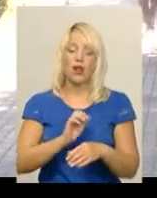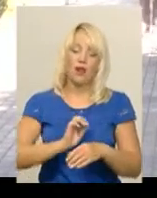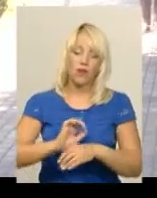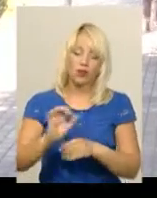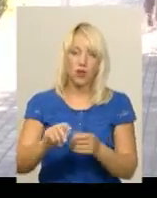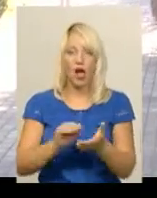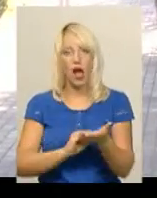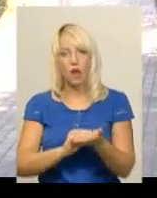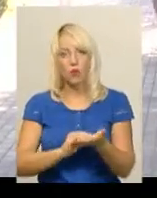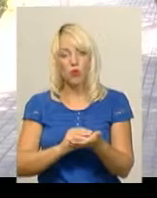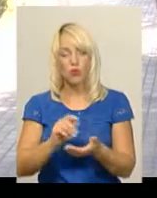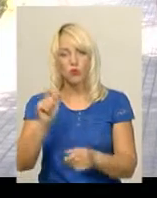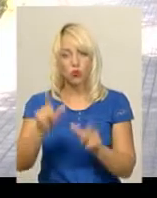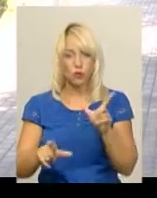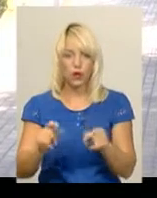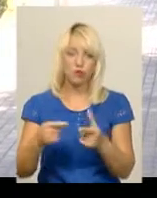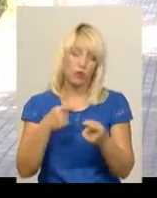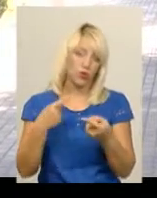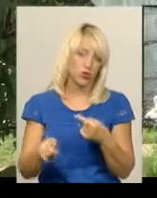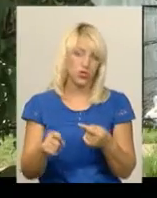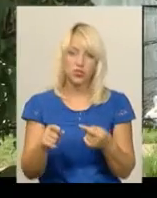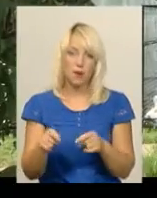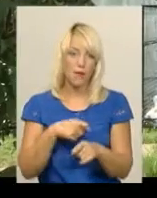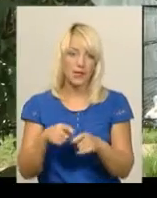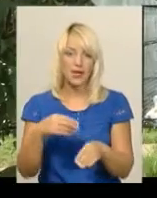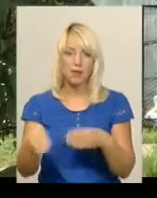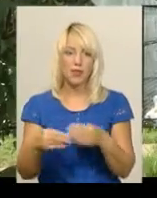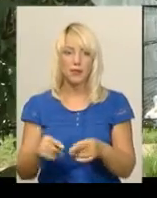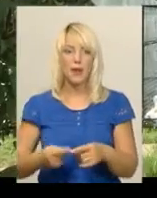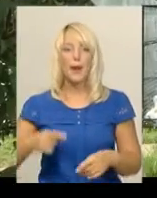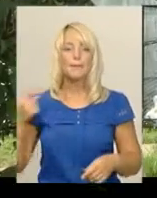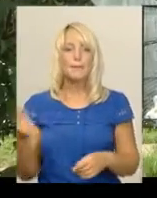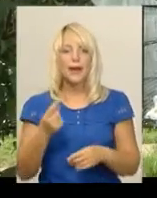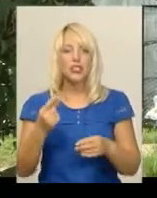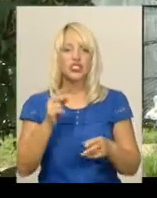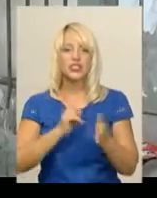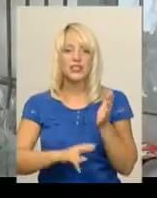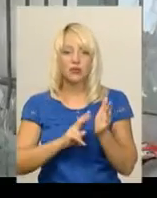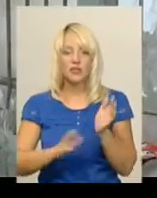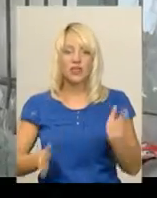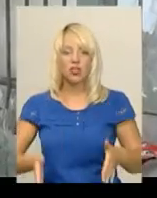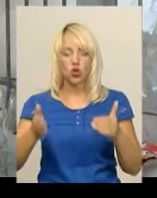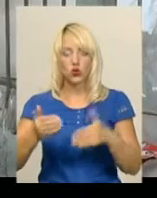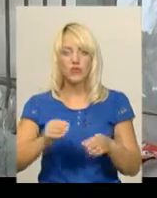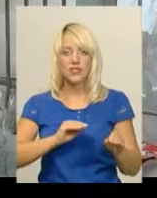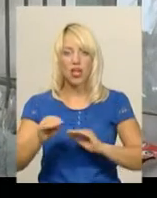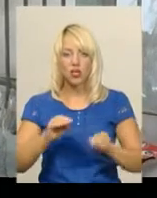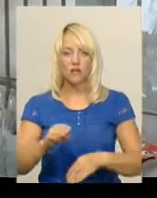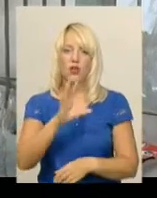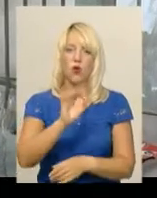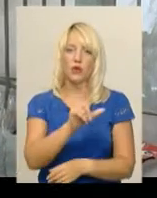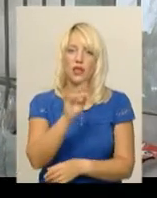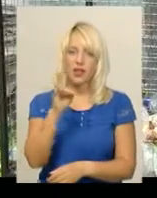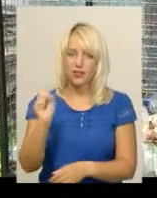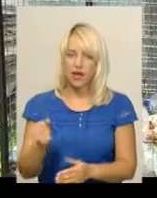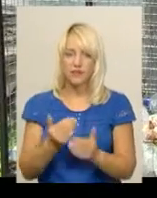пляшку, або будь-які інші матеріали із пластику. Перші 70 контейнерів для збору пет-пляшки встановили у мікрорайонах Озерна і виставка.